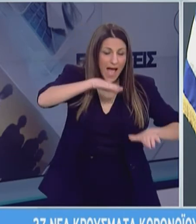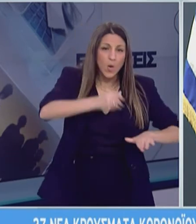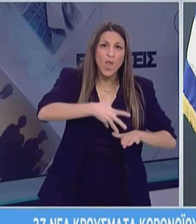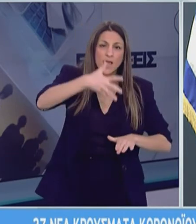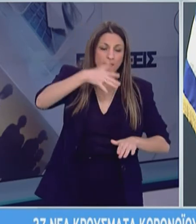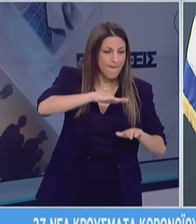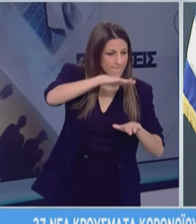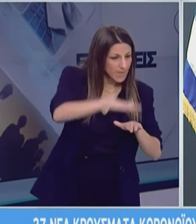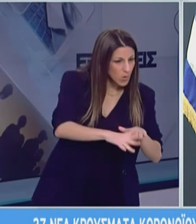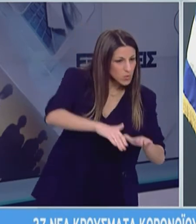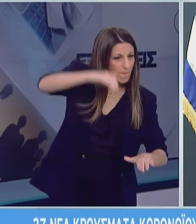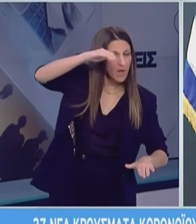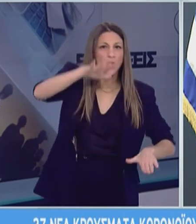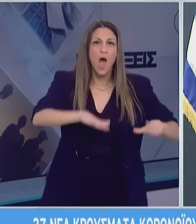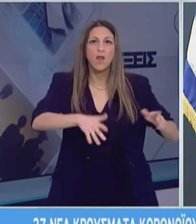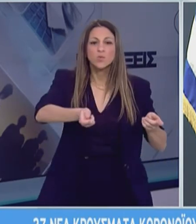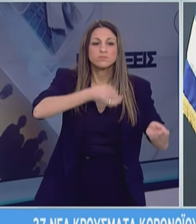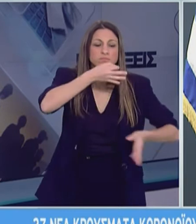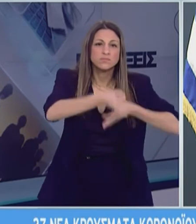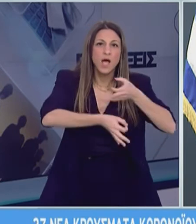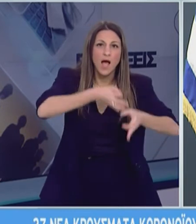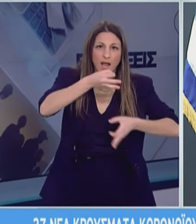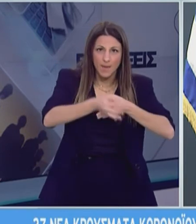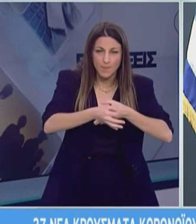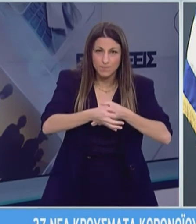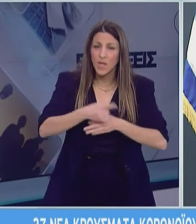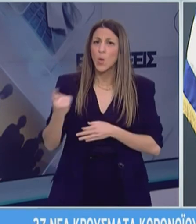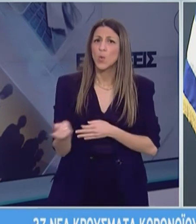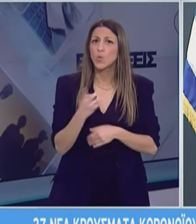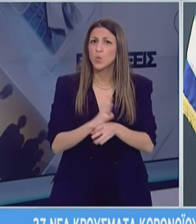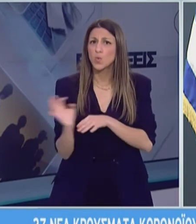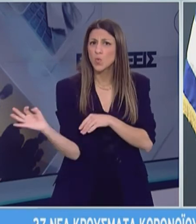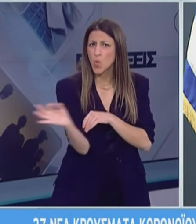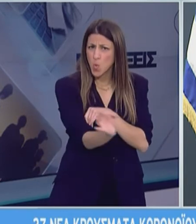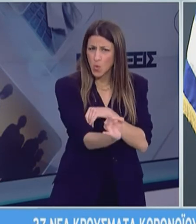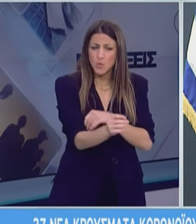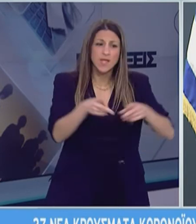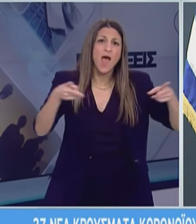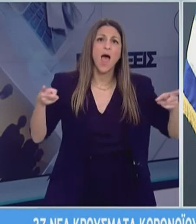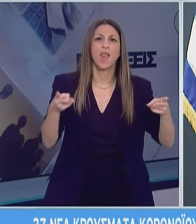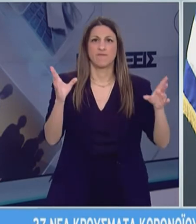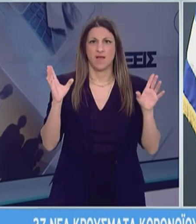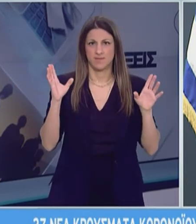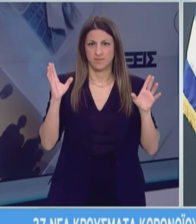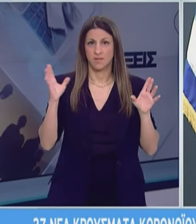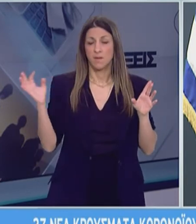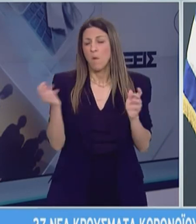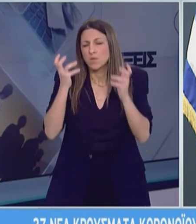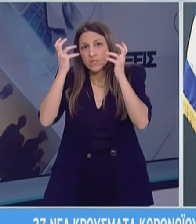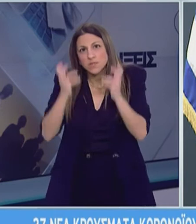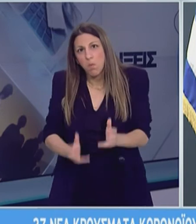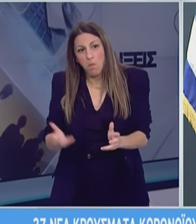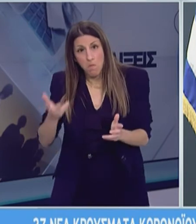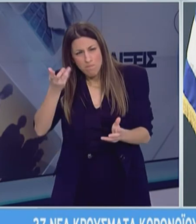Η ασθένεια εξαιρετικά σπάνια εκδηλώνεται με τη σοβαρή της βαριά μορφή στα παιδιά. Αυτό είναι το μήνυμα. Μην δημιουργούμε μια